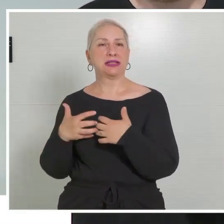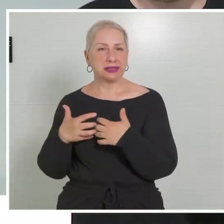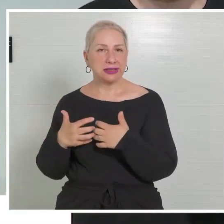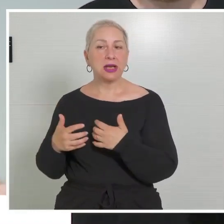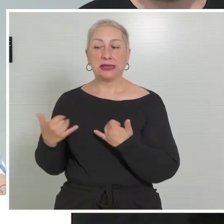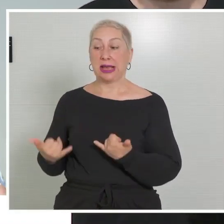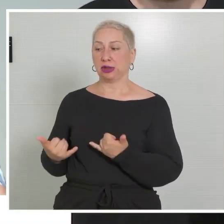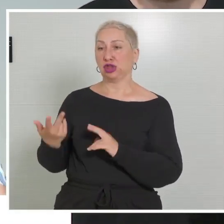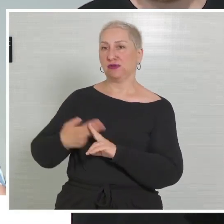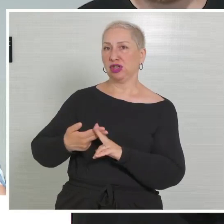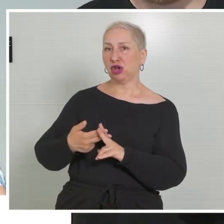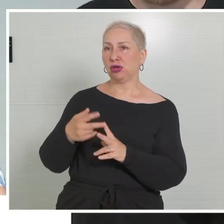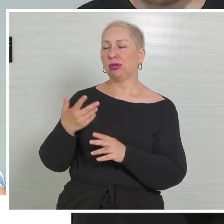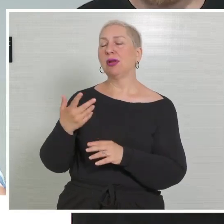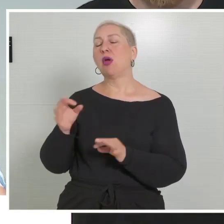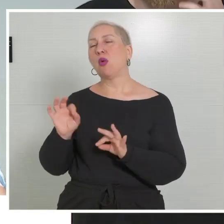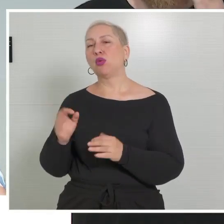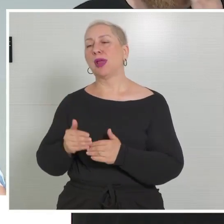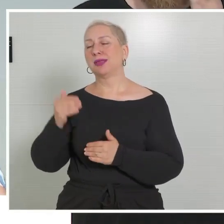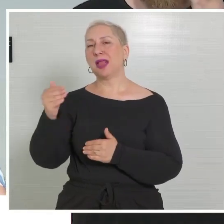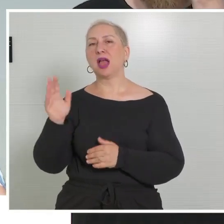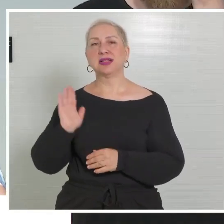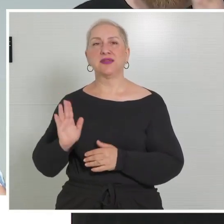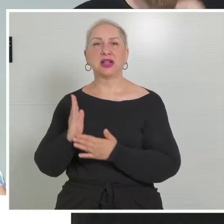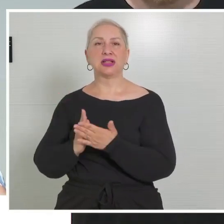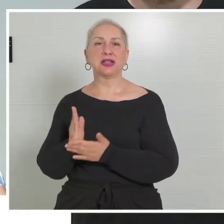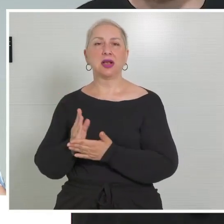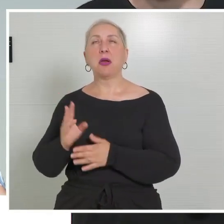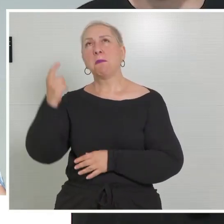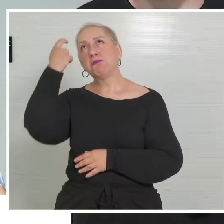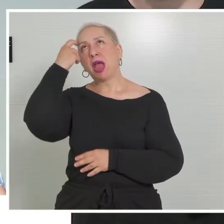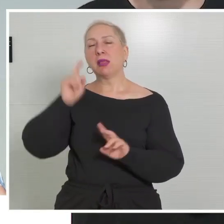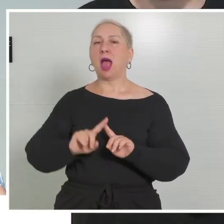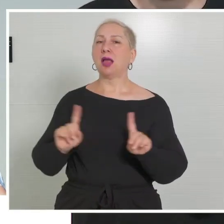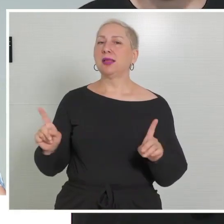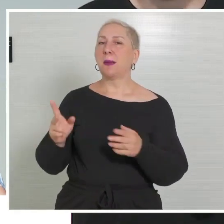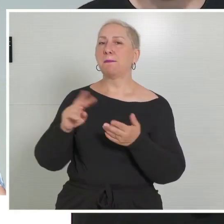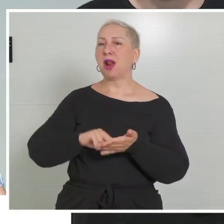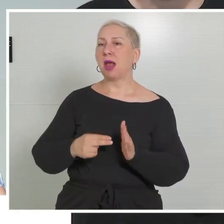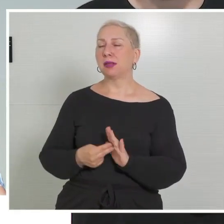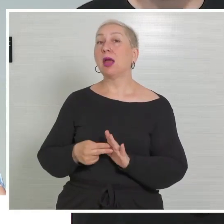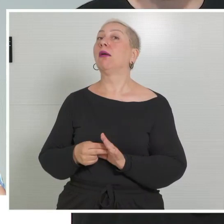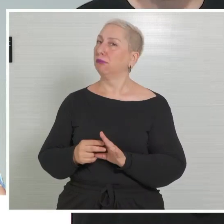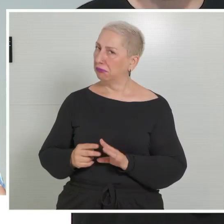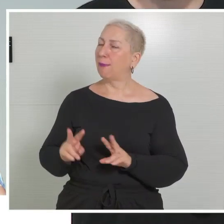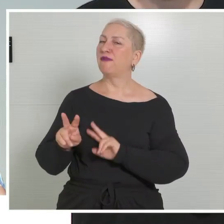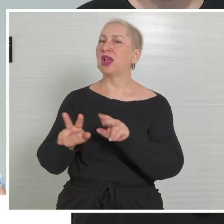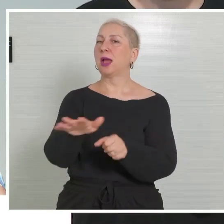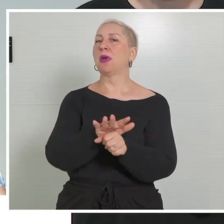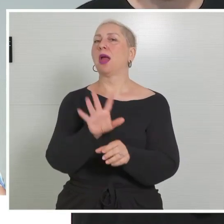Zivildienst leisten oder unverhofft nach dem Zivildienst, obwohl es anders geplant gewesen wäre, einen Job im Pflegebereich